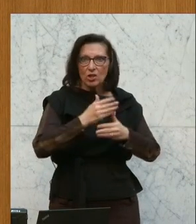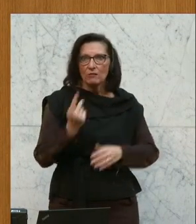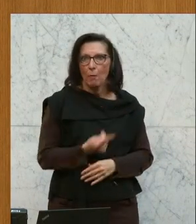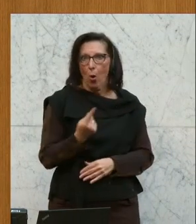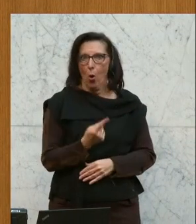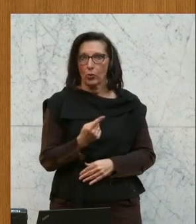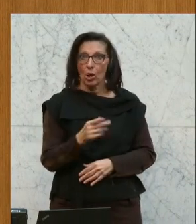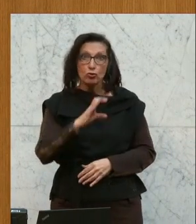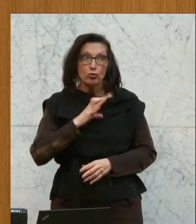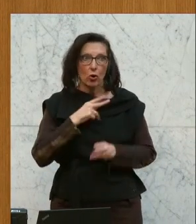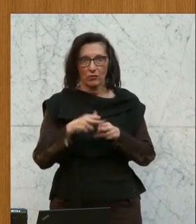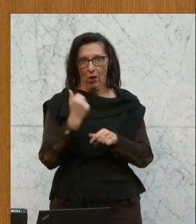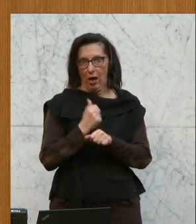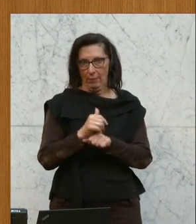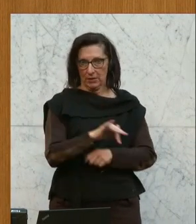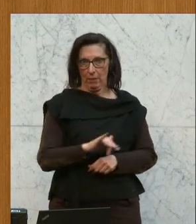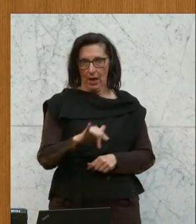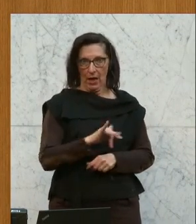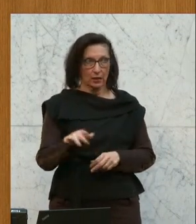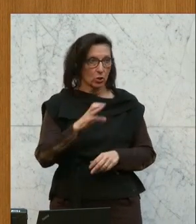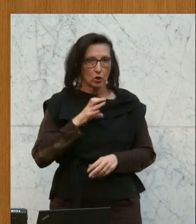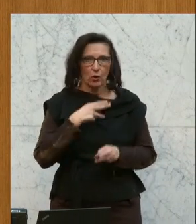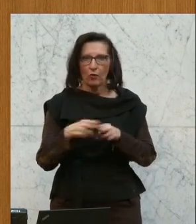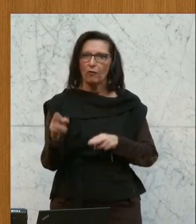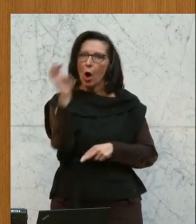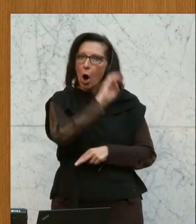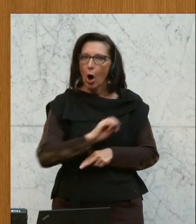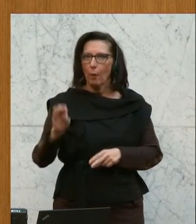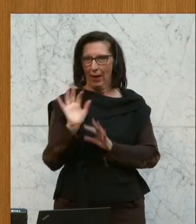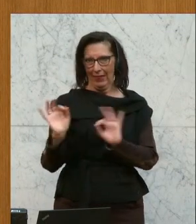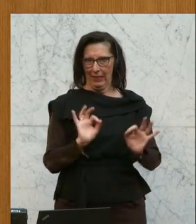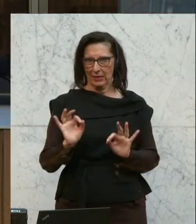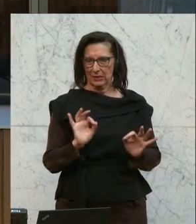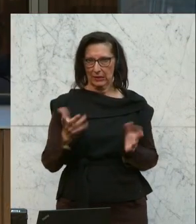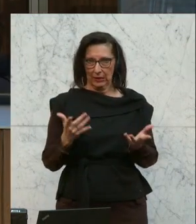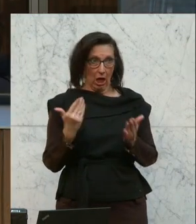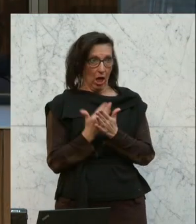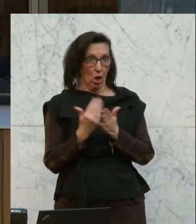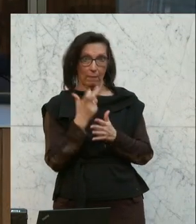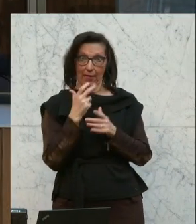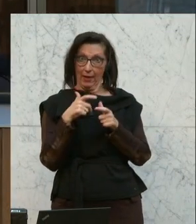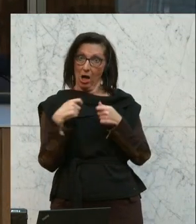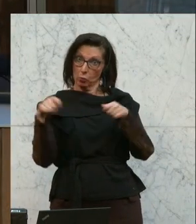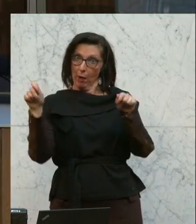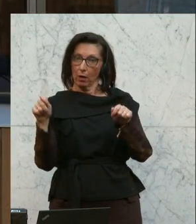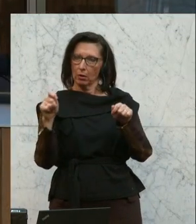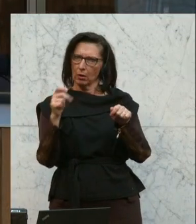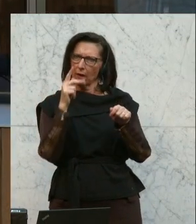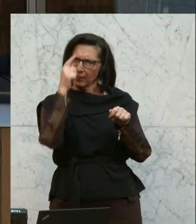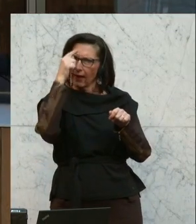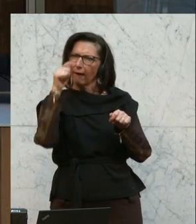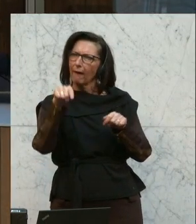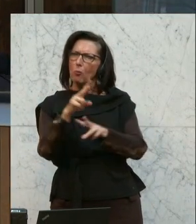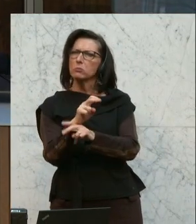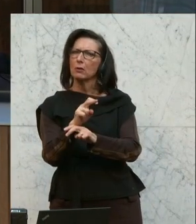Chance. Eine große Chance für den europäischen Industriestandort. Allein durch den Ausbau von erneuerbaren Energien, wenn man sich Österreich anschaut,